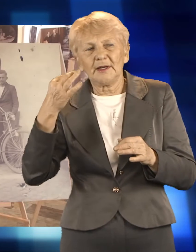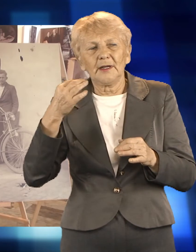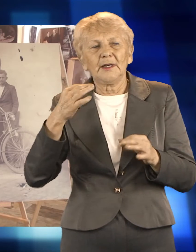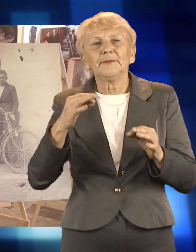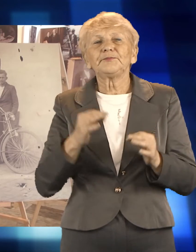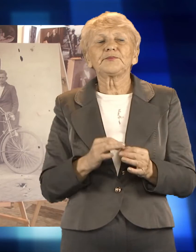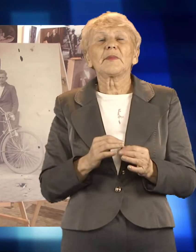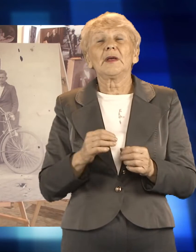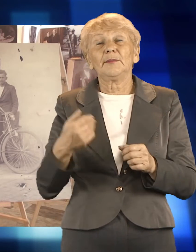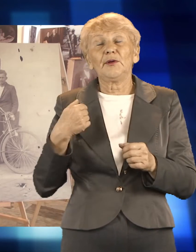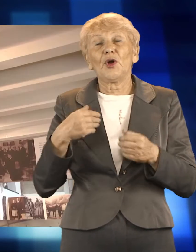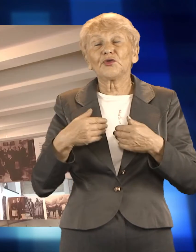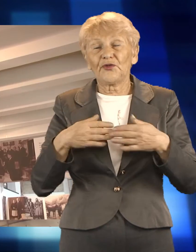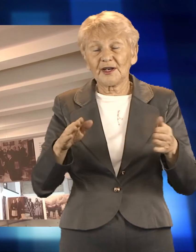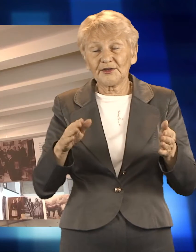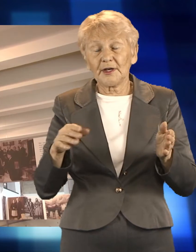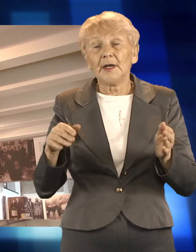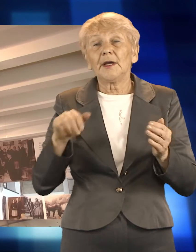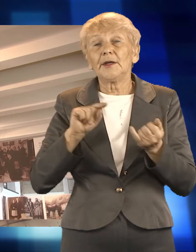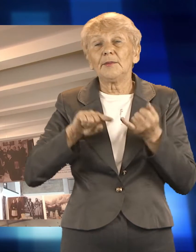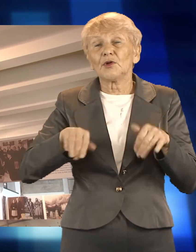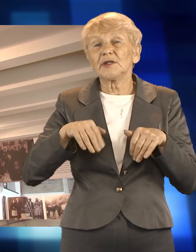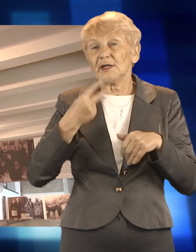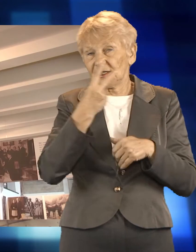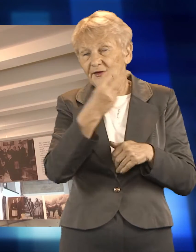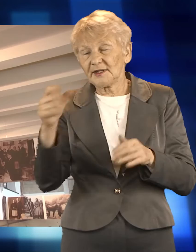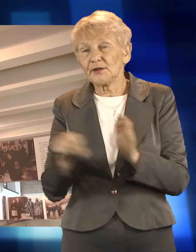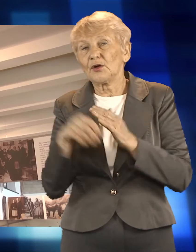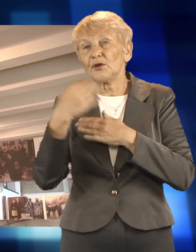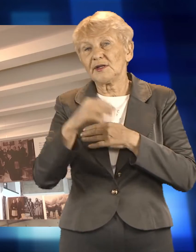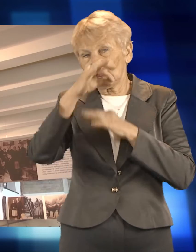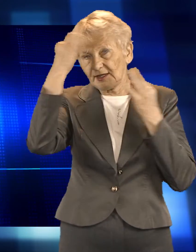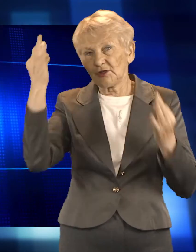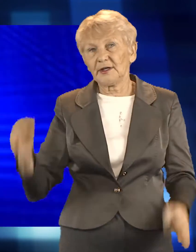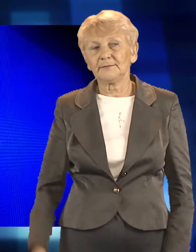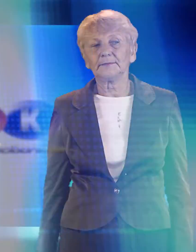17.00 odbył się wernisaż wystawy, a zwiedzać ją można w Raciborskim Muzeum do końca stycznia.